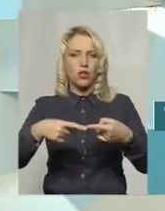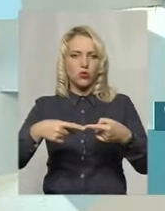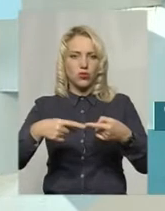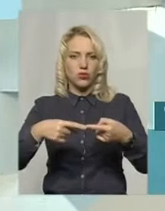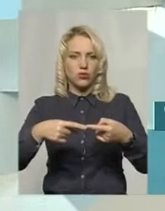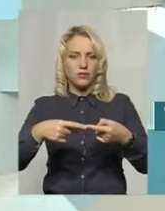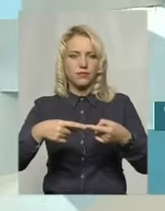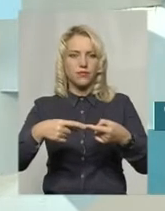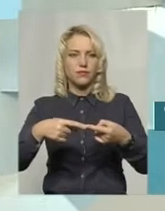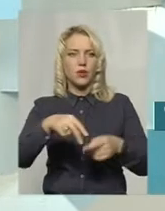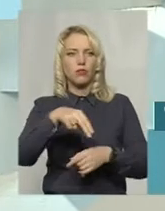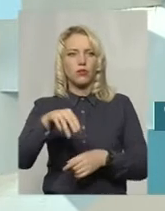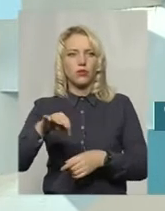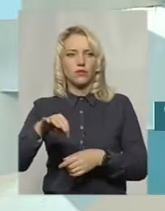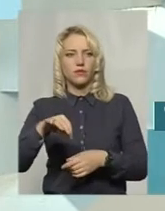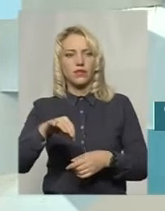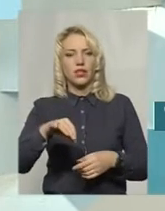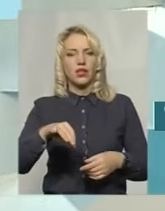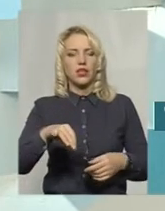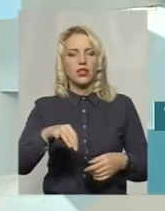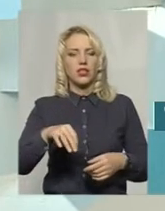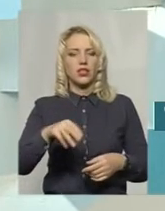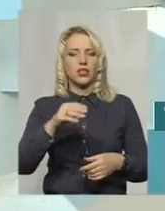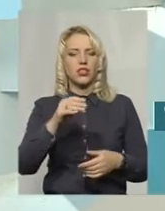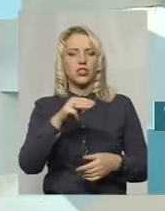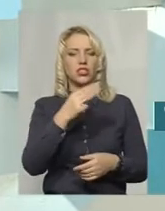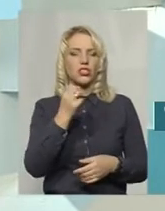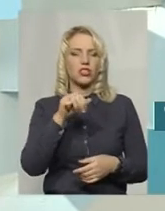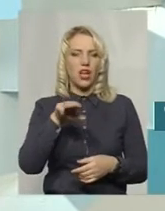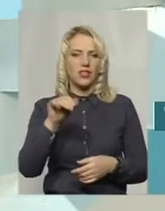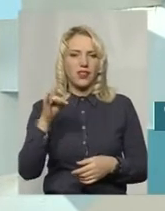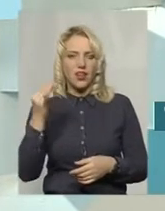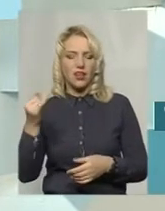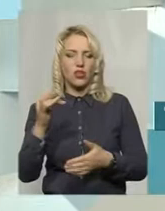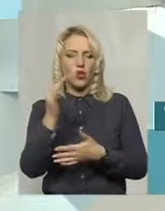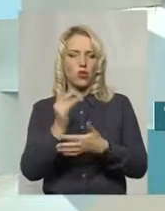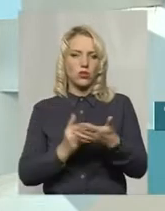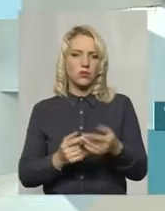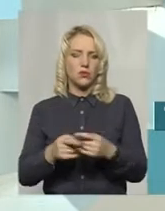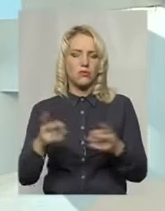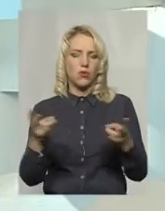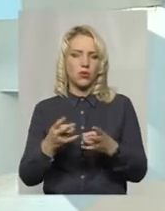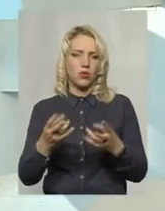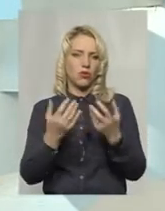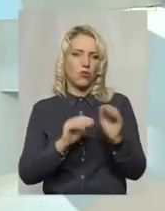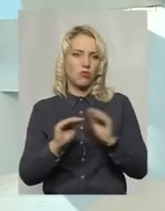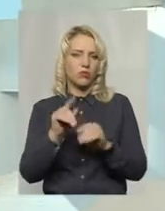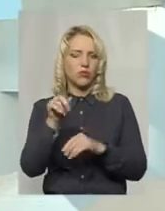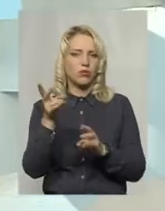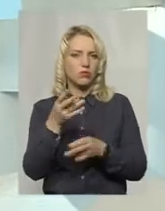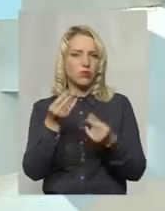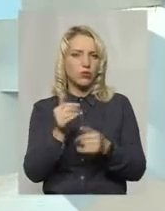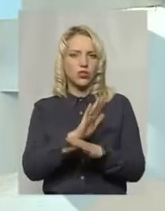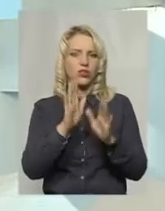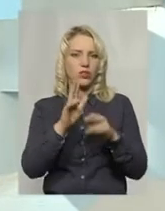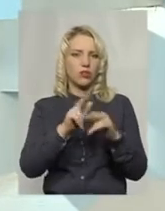штатному, скажімо, розпису необхідного обладнання. Тобто, там потрібні кошти не тільки на